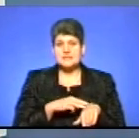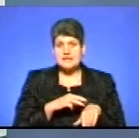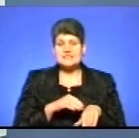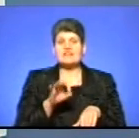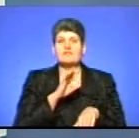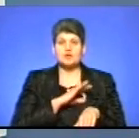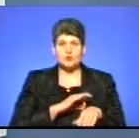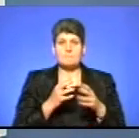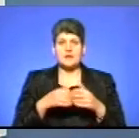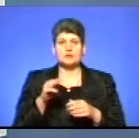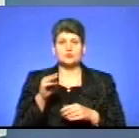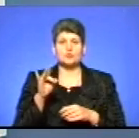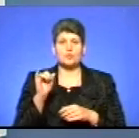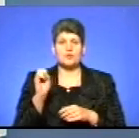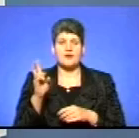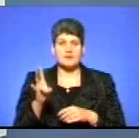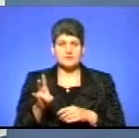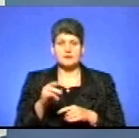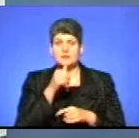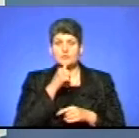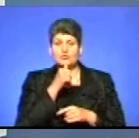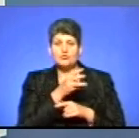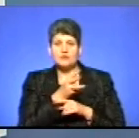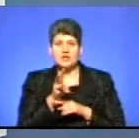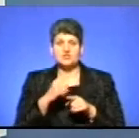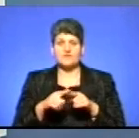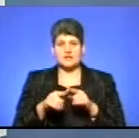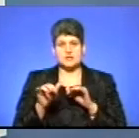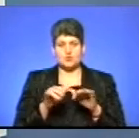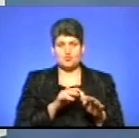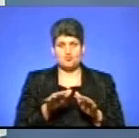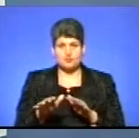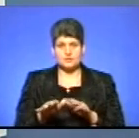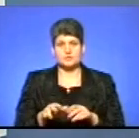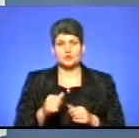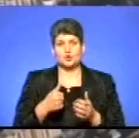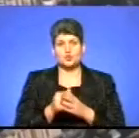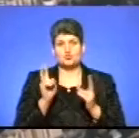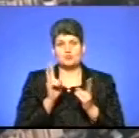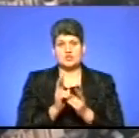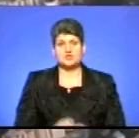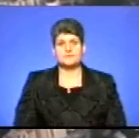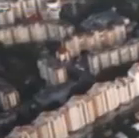використовують прилад рукам для вимірювання швидкості руху. Це була програма «Тема дня». До зустрічі.